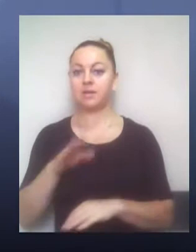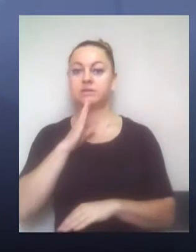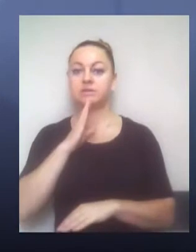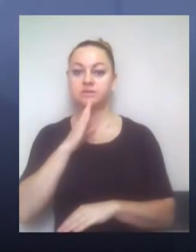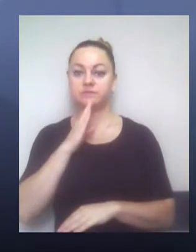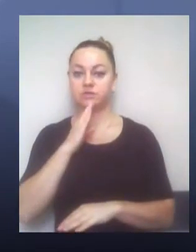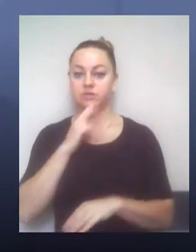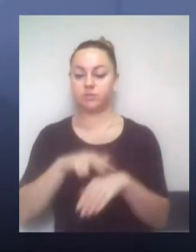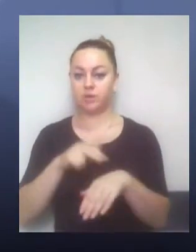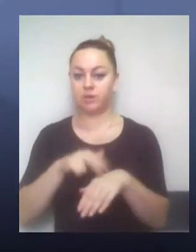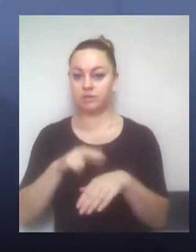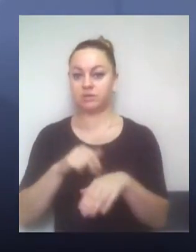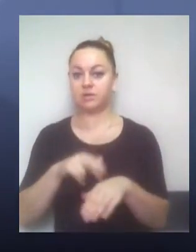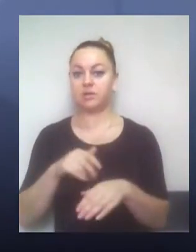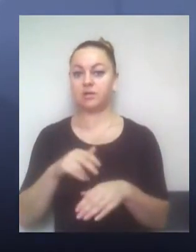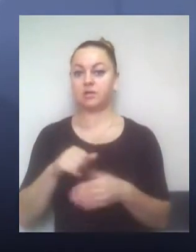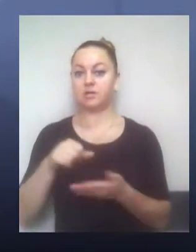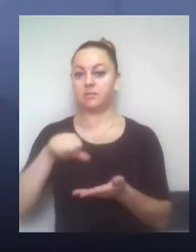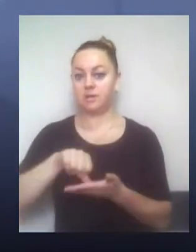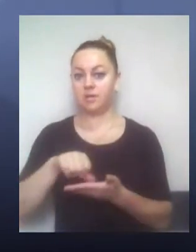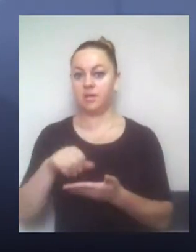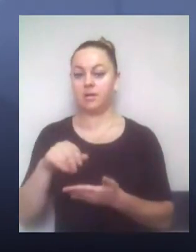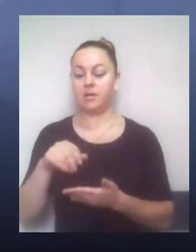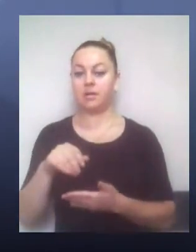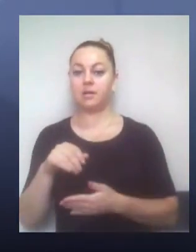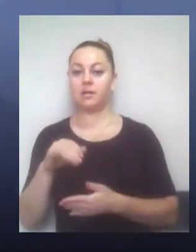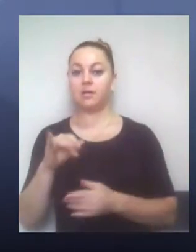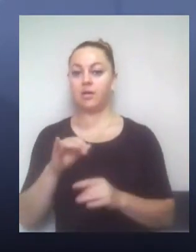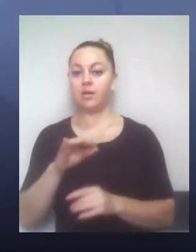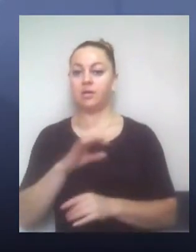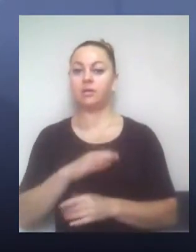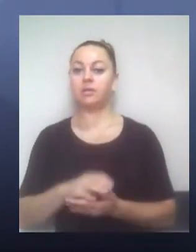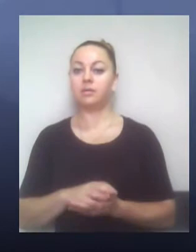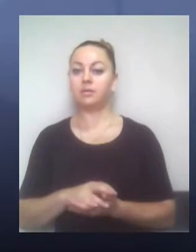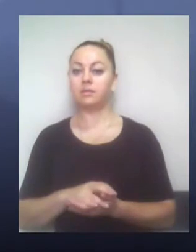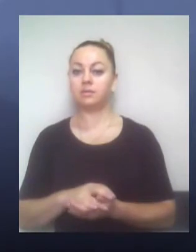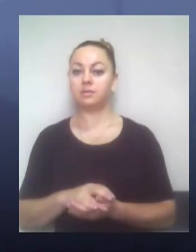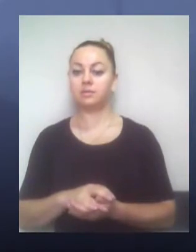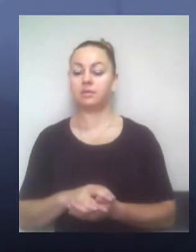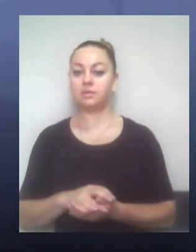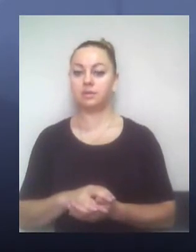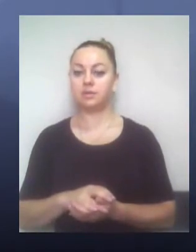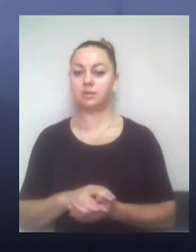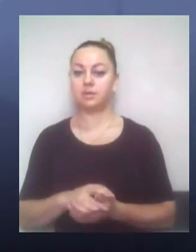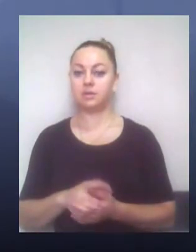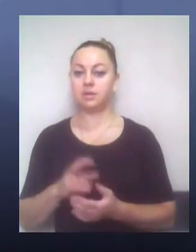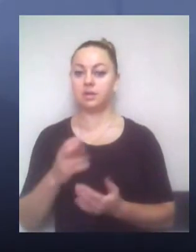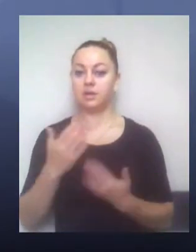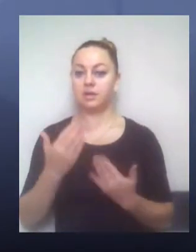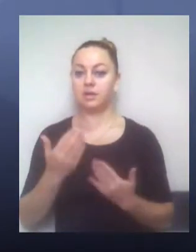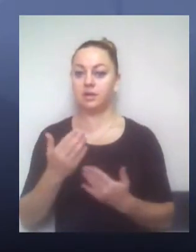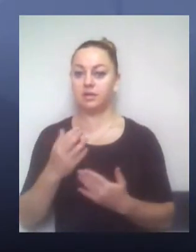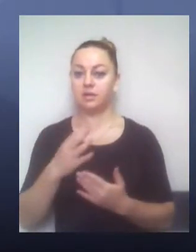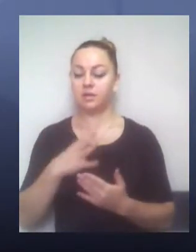лиш. Она представилась лейтенантом. То есть, я так поняла, она була не следственно-оперативна